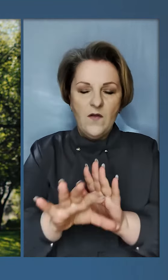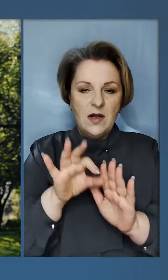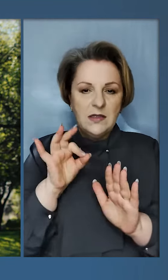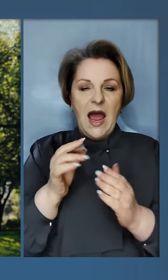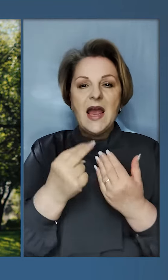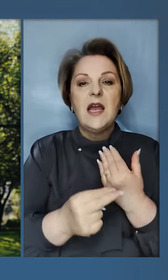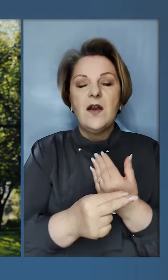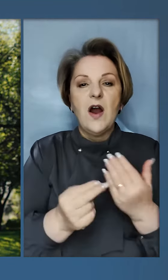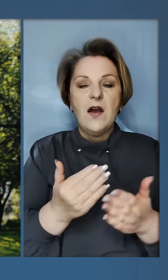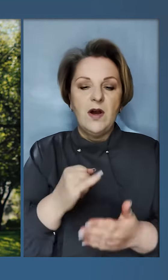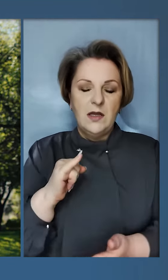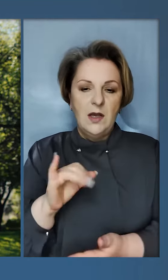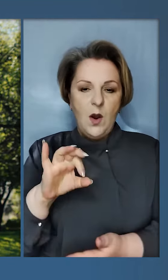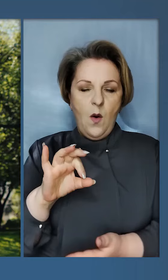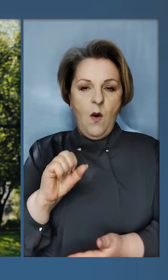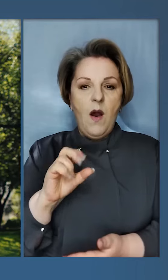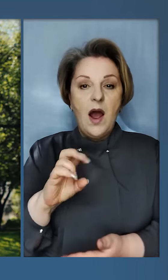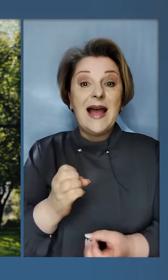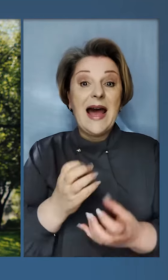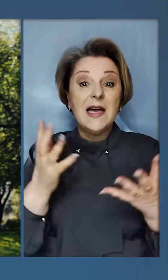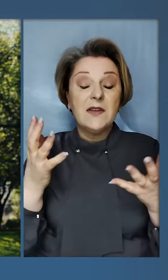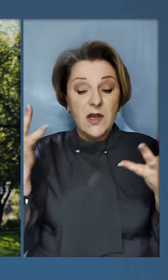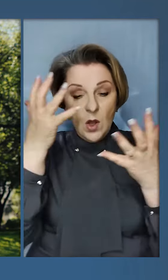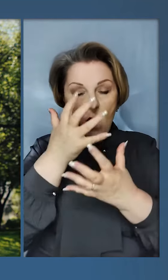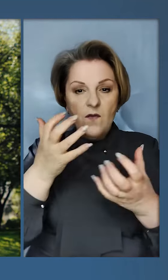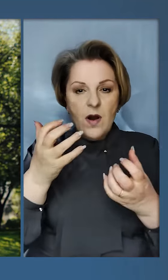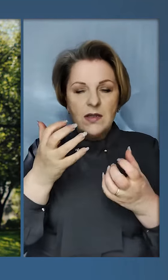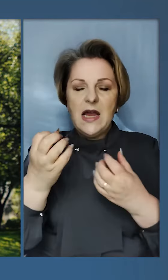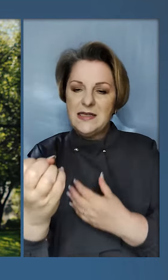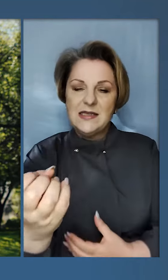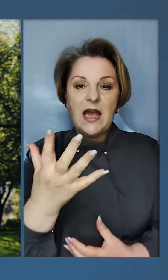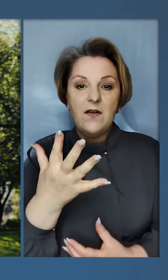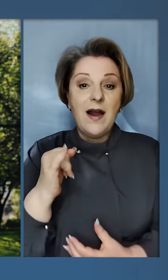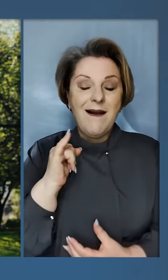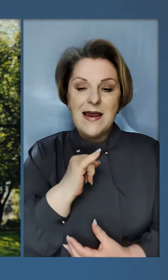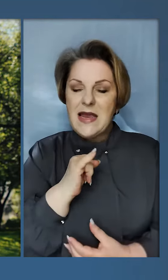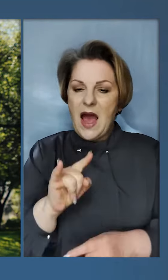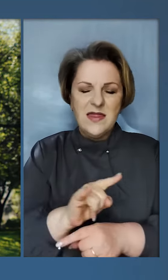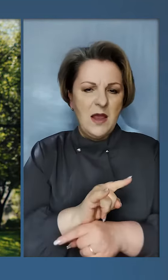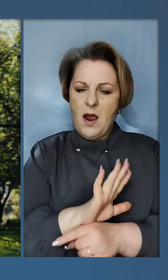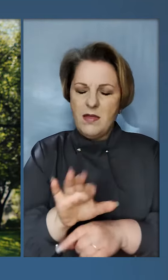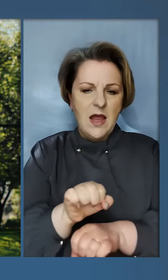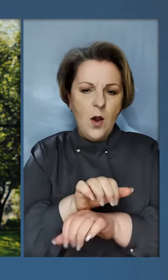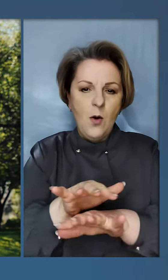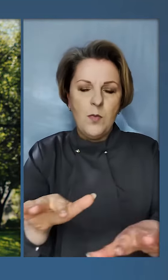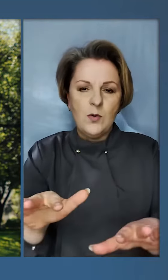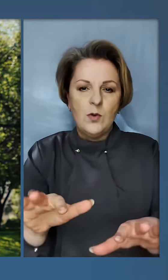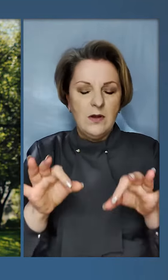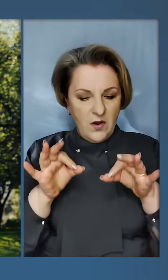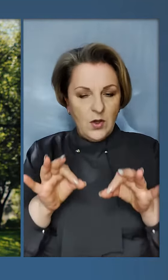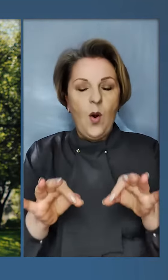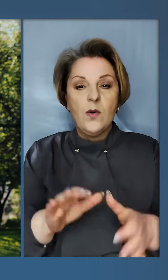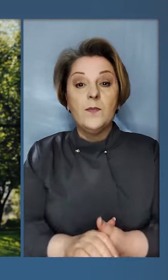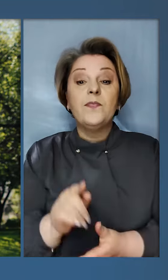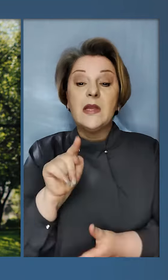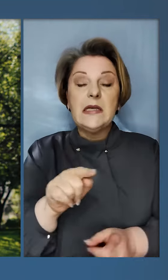від Іоанна. А світло у темряві світить, і темрява не обгорнула його. Ці